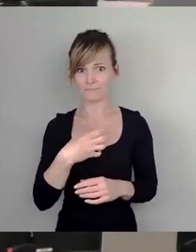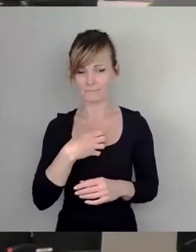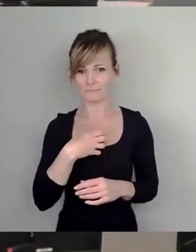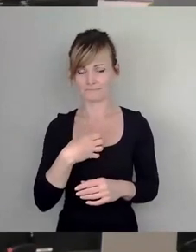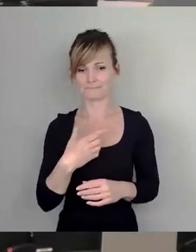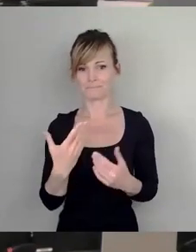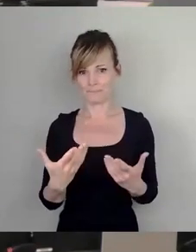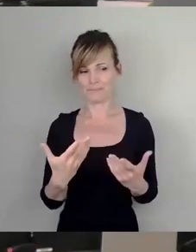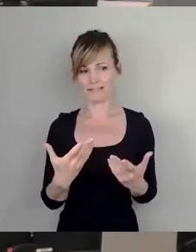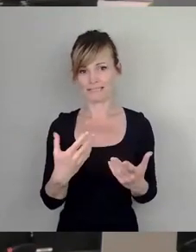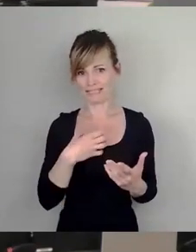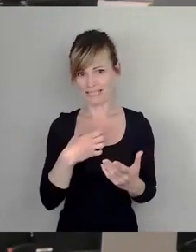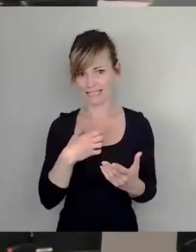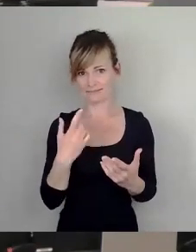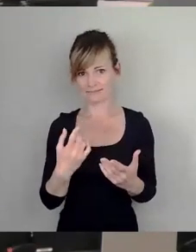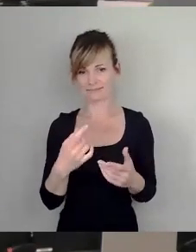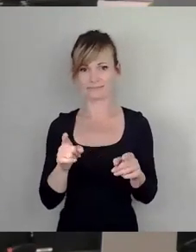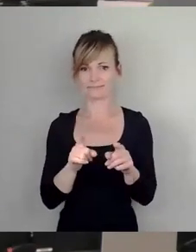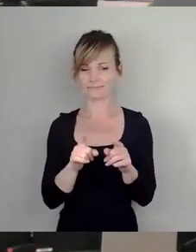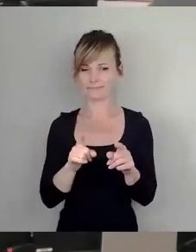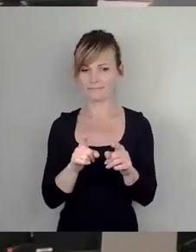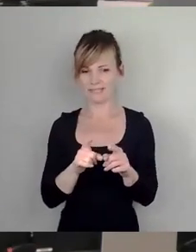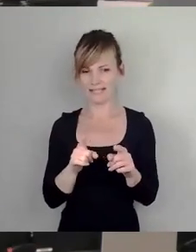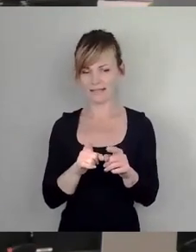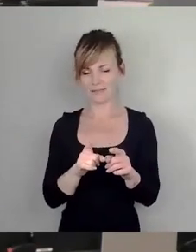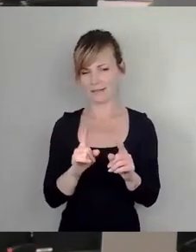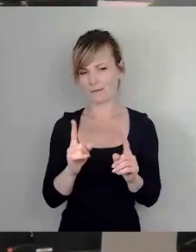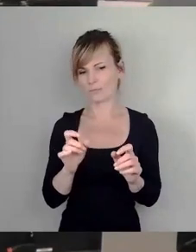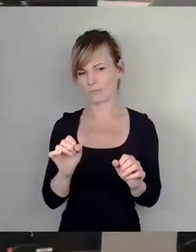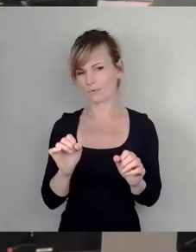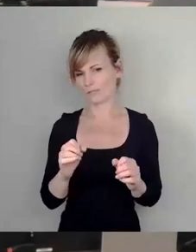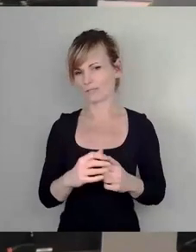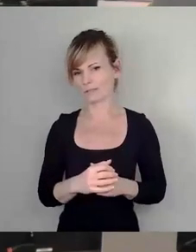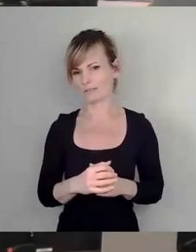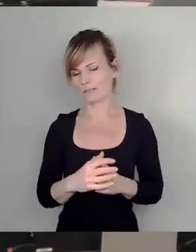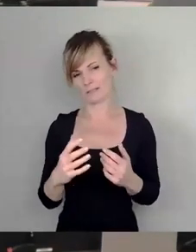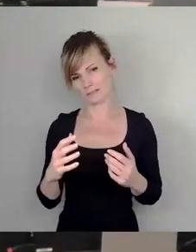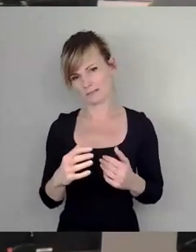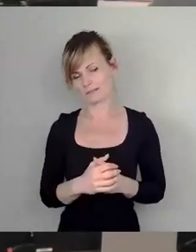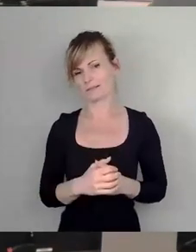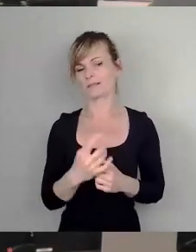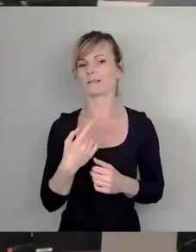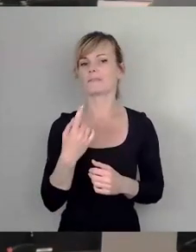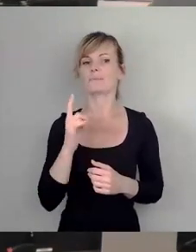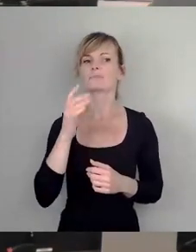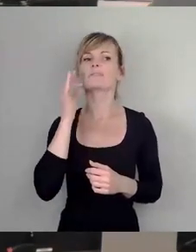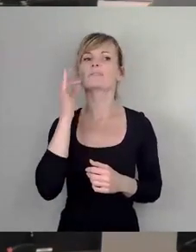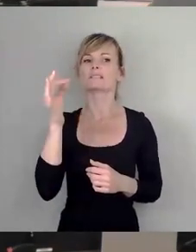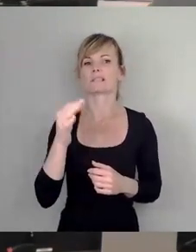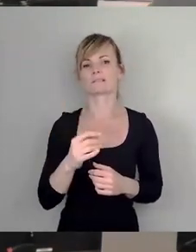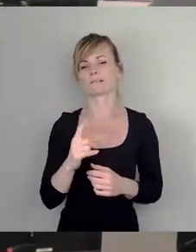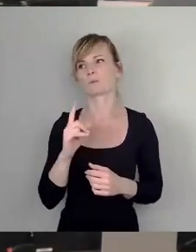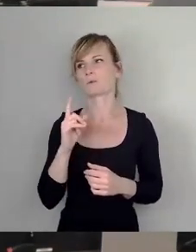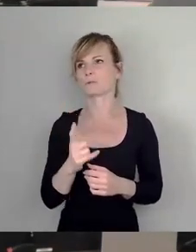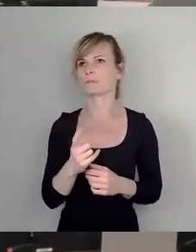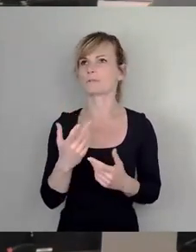genauso nahe, denke ich. Wir müssen wissen und auch wertschätzen, dass es diese